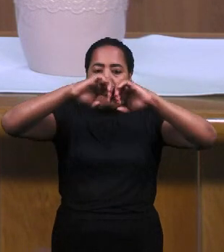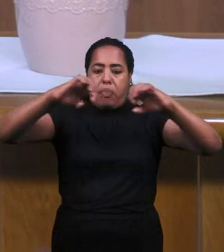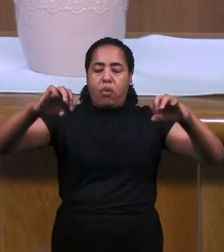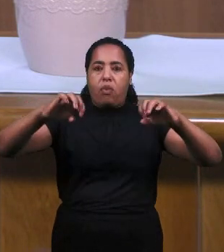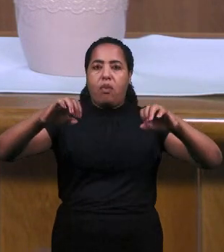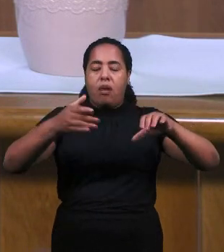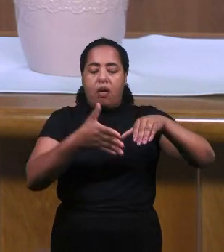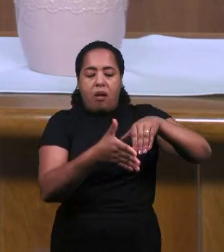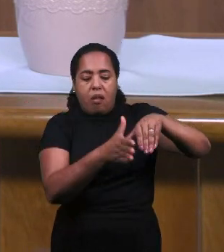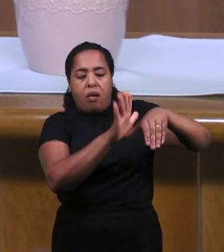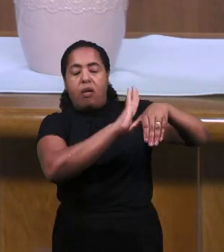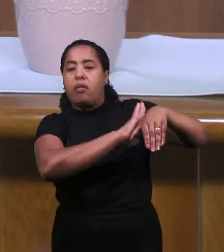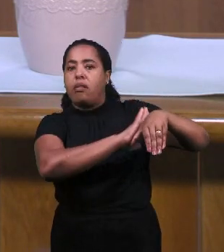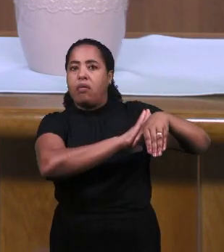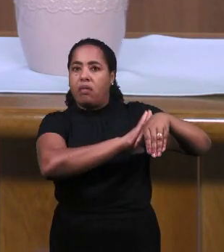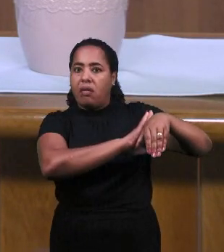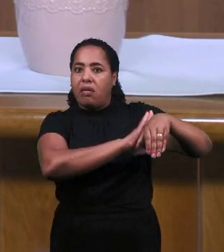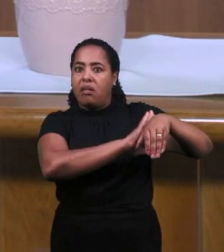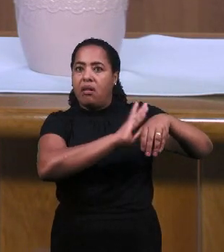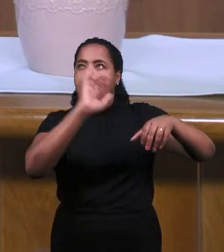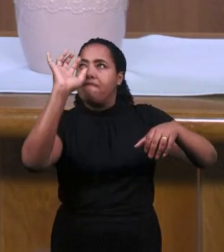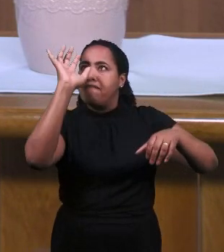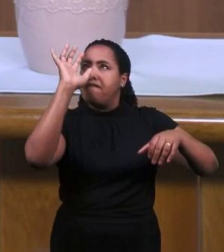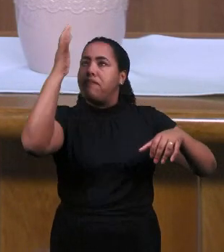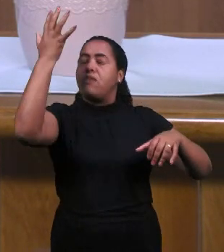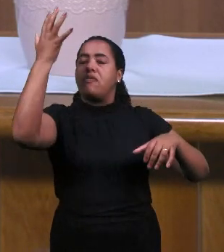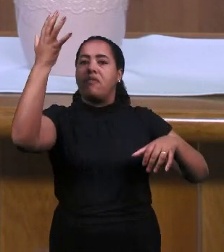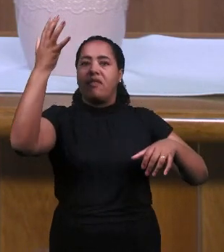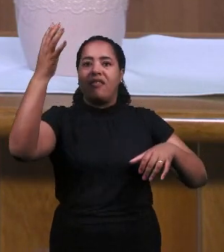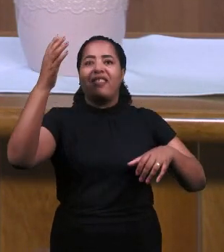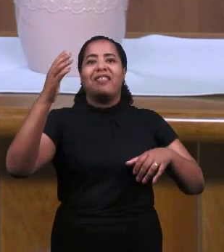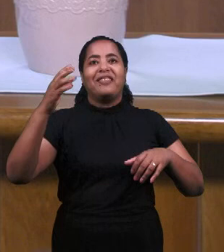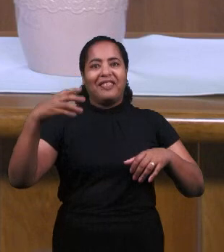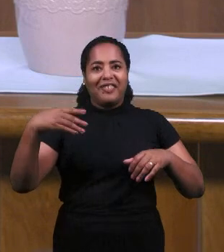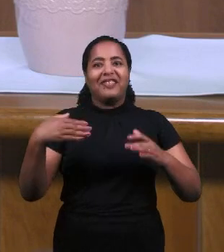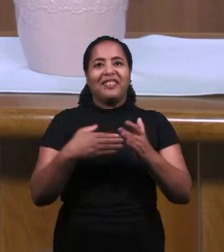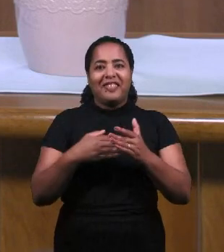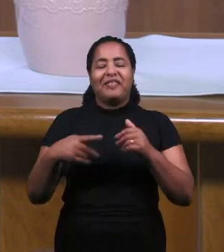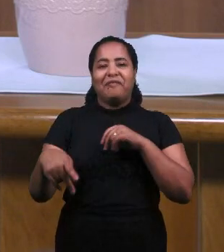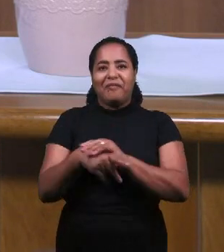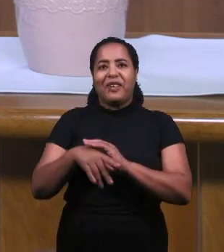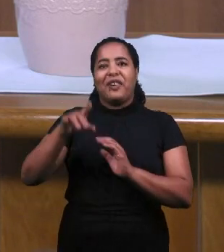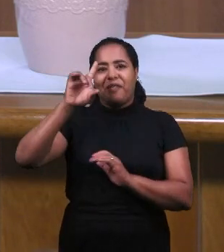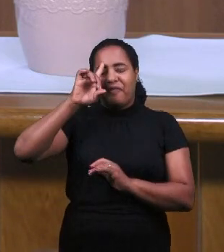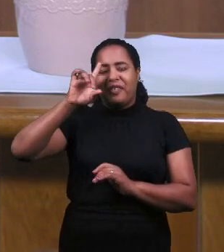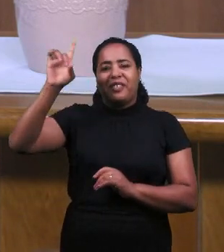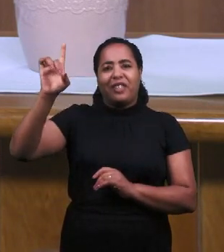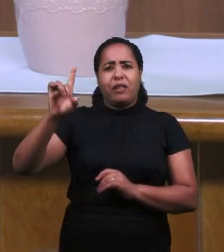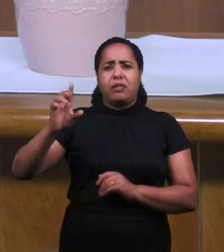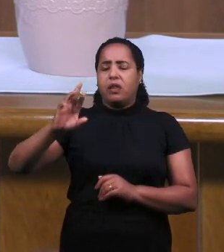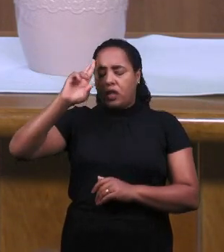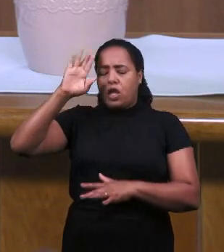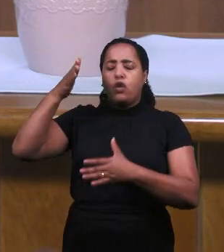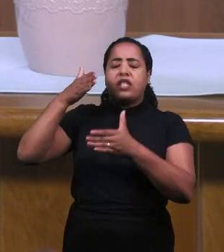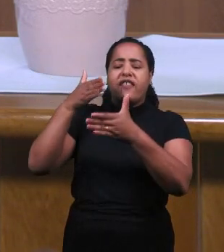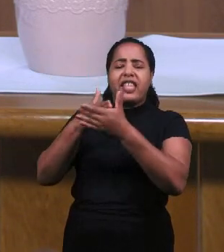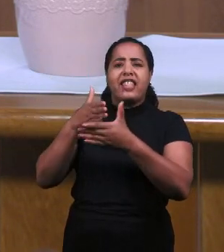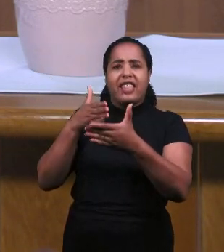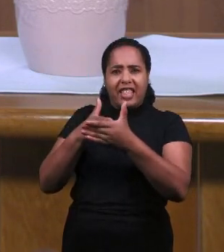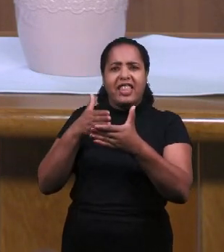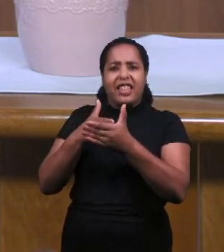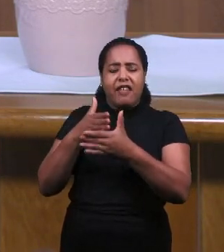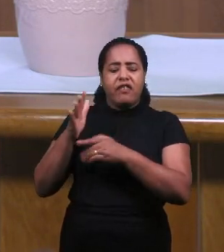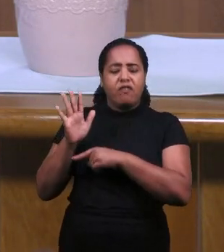Расселись Гробы Открылись Это Были Знамения Вмешательства Божьего И так Это Снова